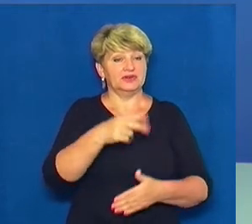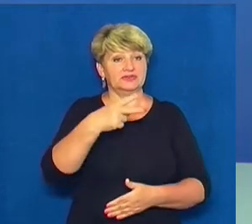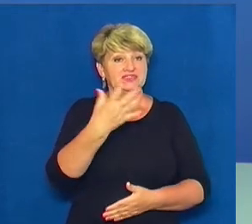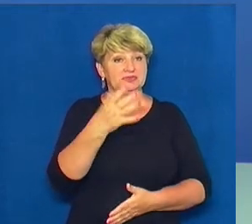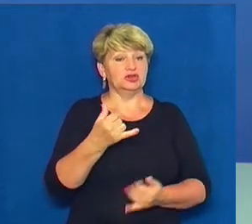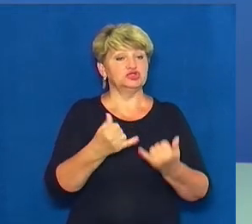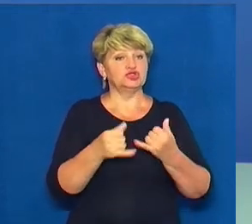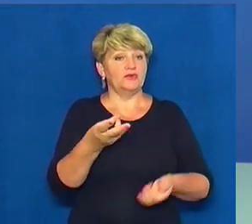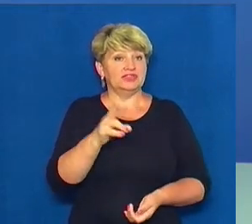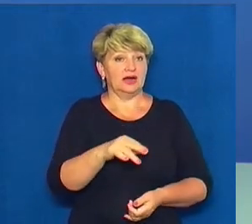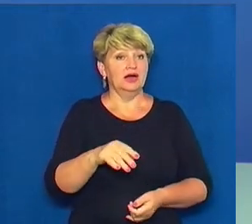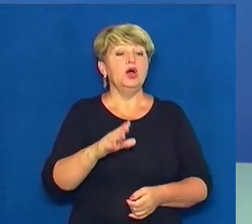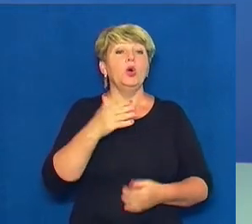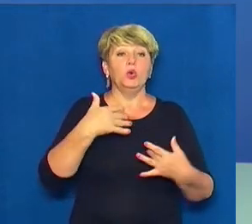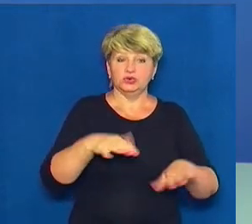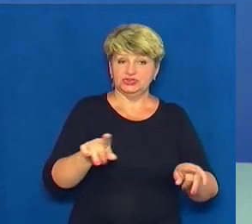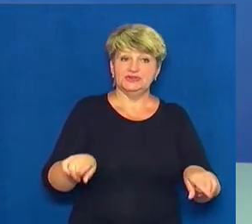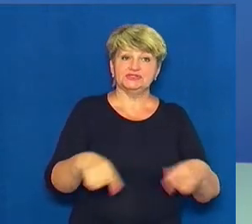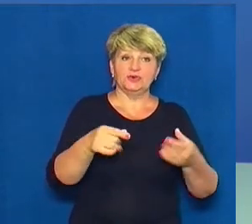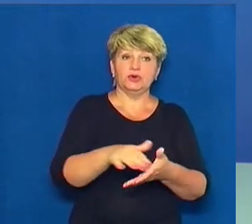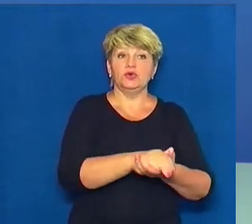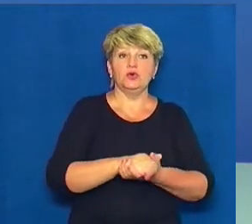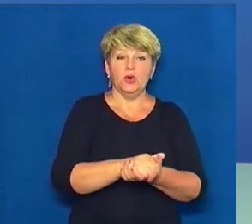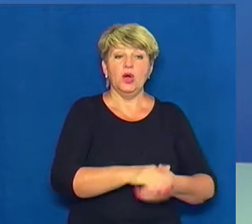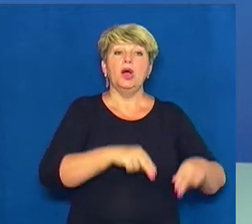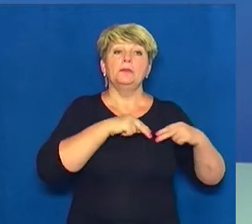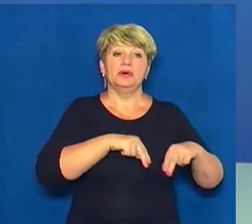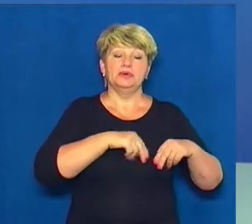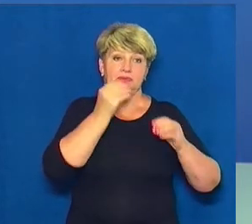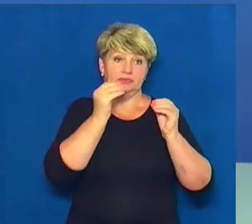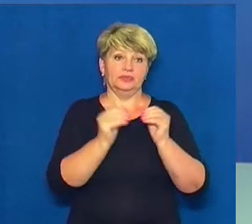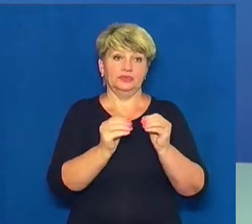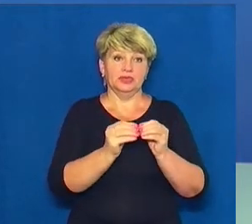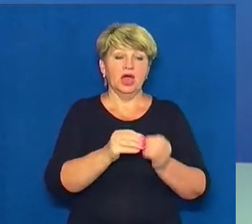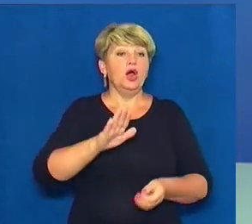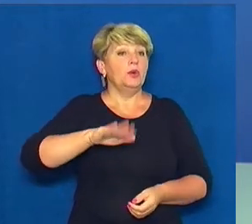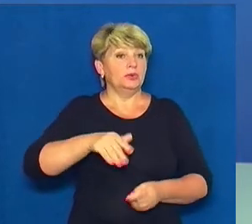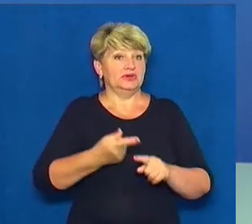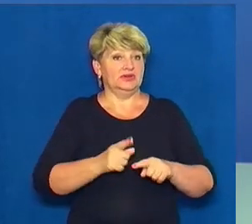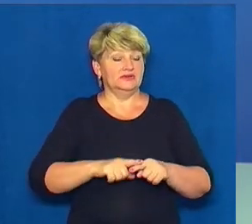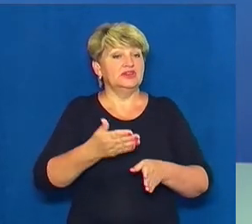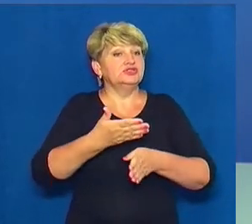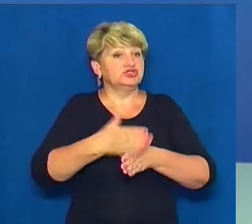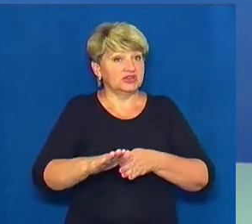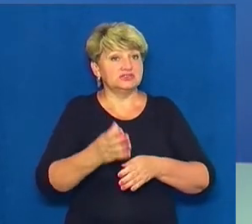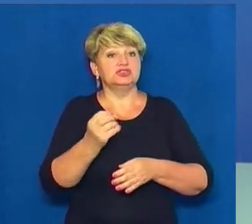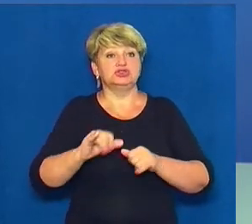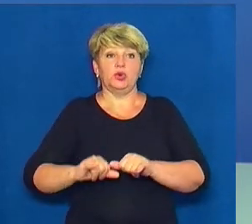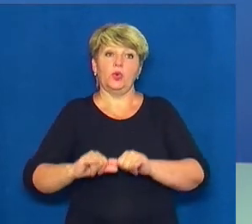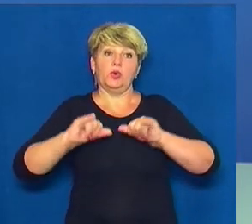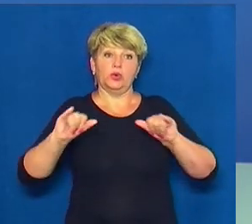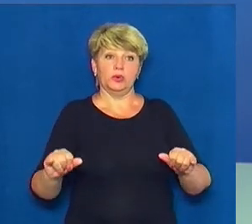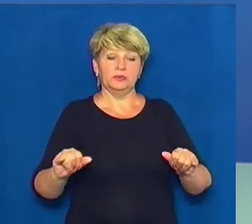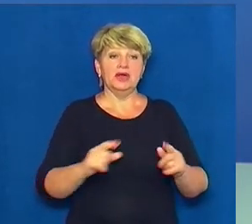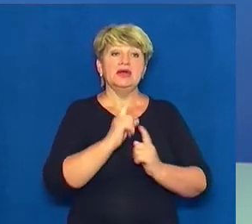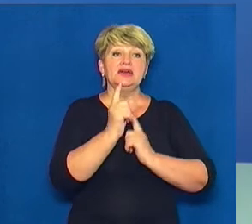жовтня цього року, уже створені громади працюватимуть у тому ж форматі. Після цього частину з них укрупнять. Зміни